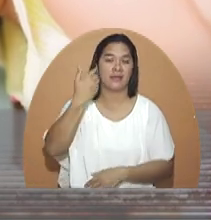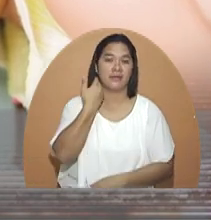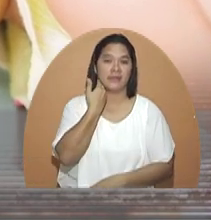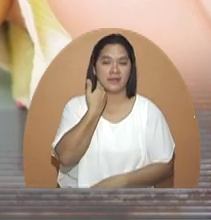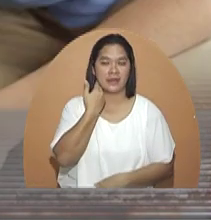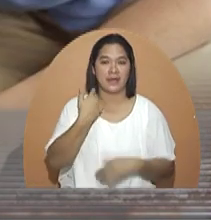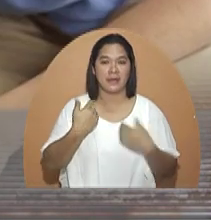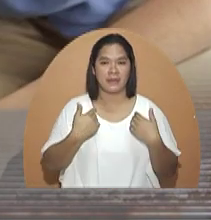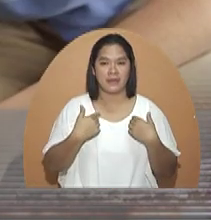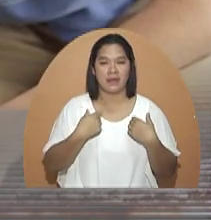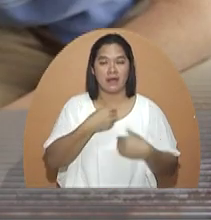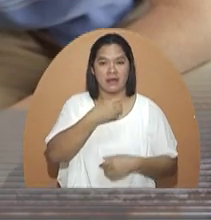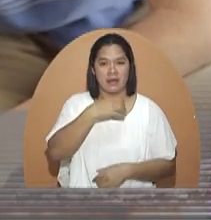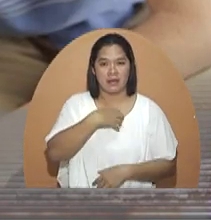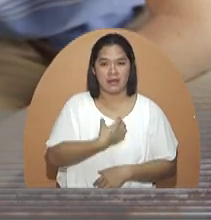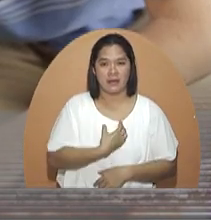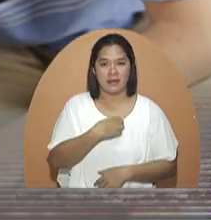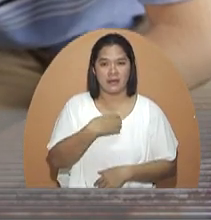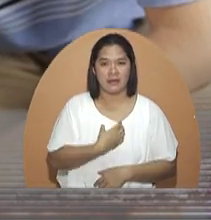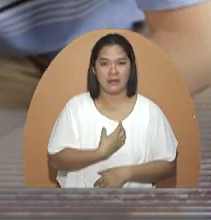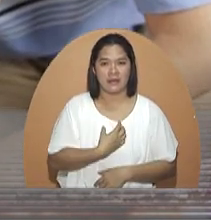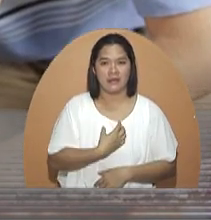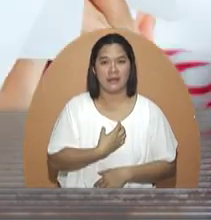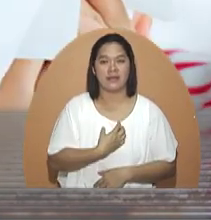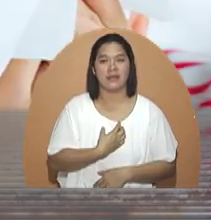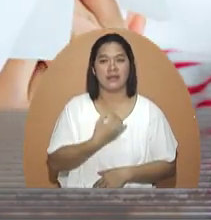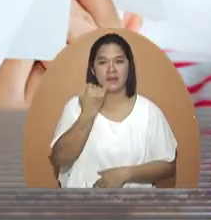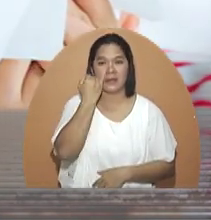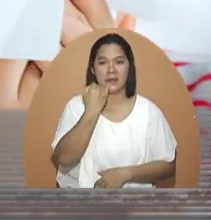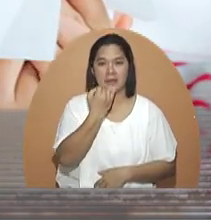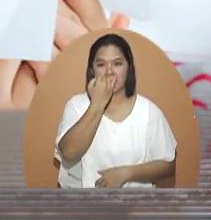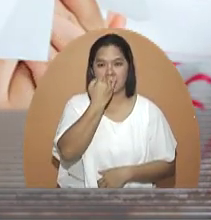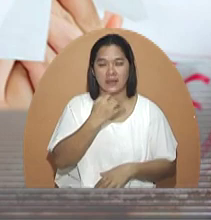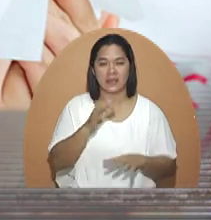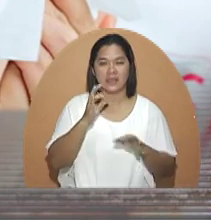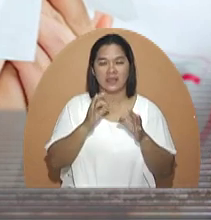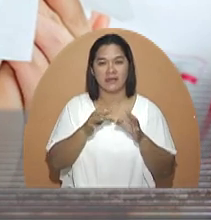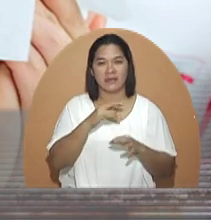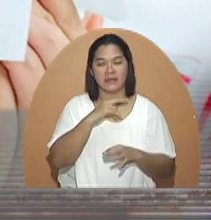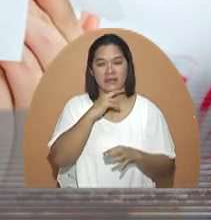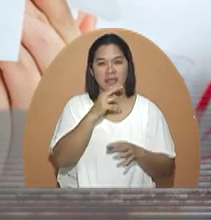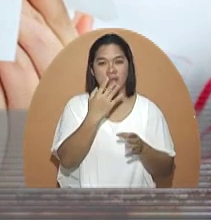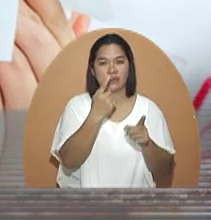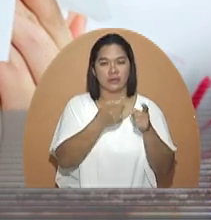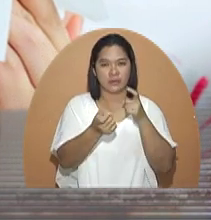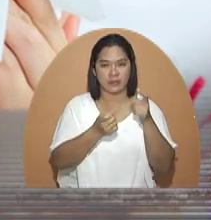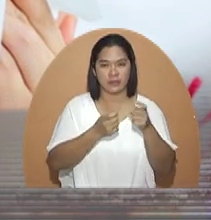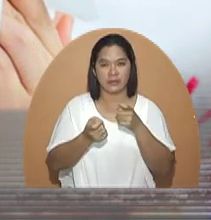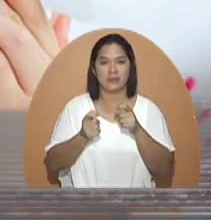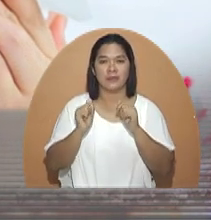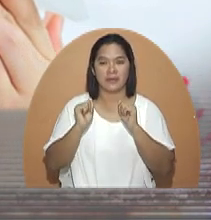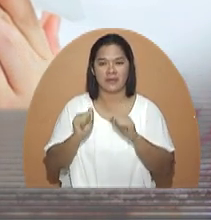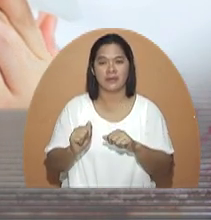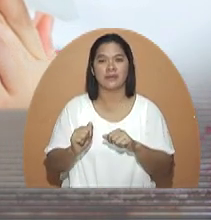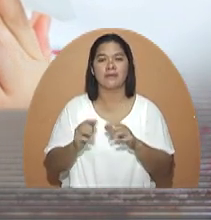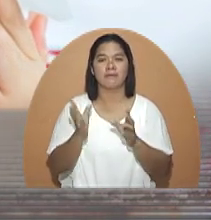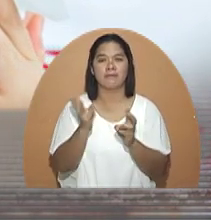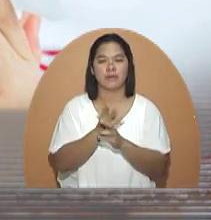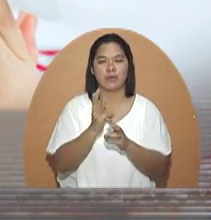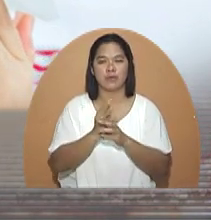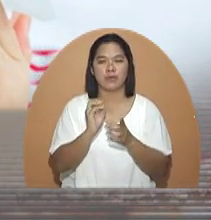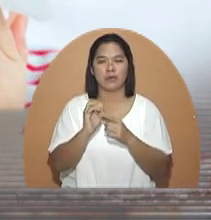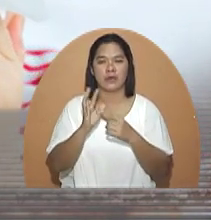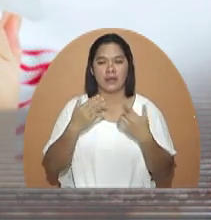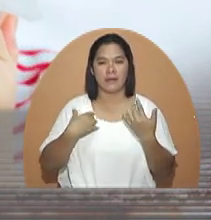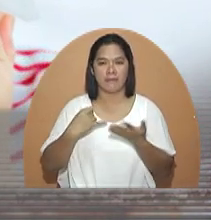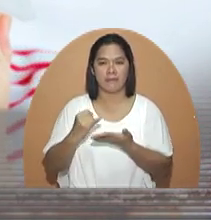na lagnat pagkakaroon ng ubo matinding sipon na kung hindi naaagapan ay maaaring lumala